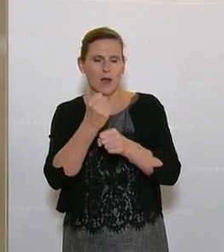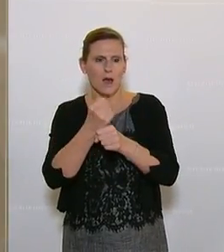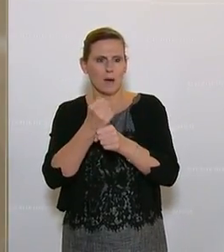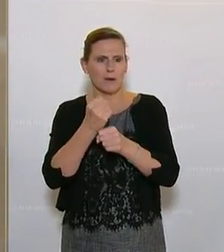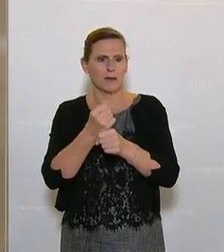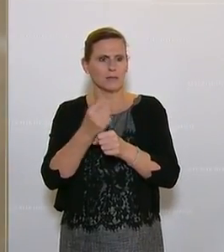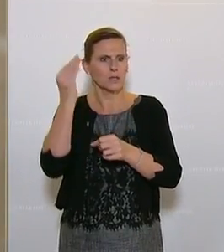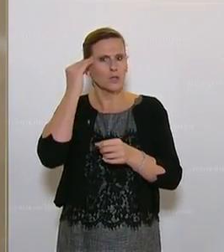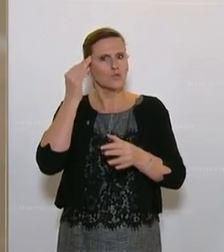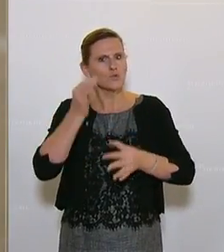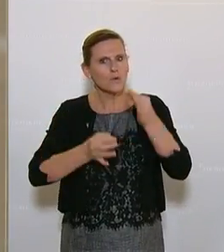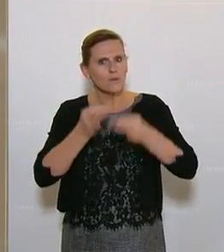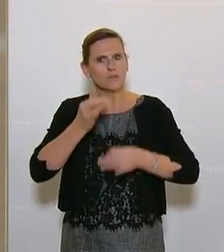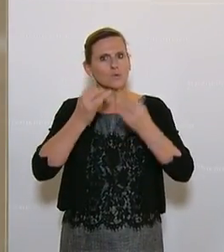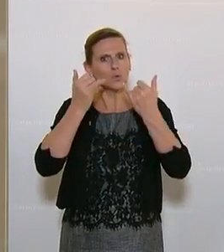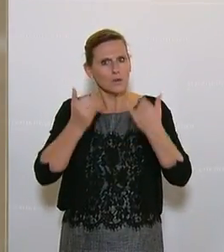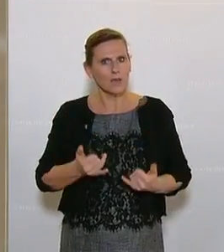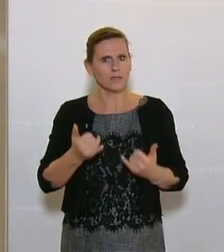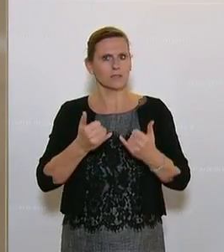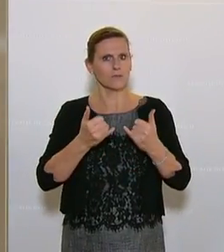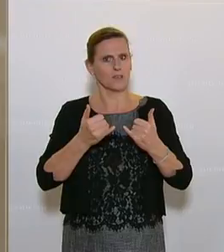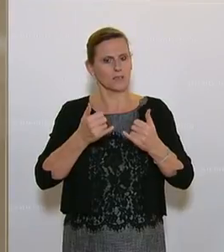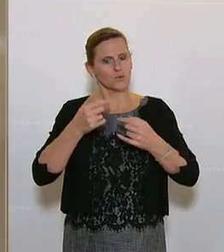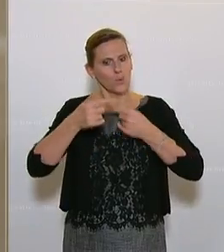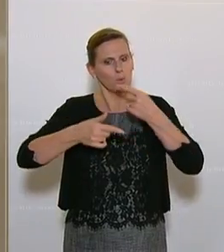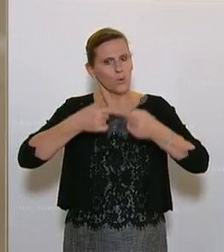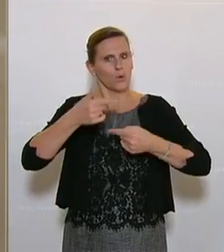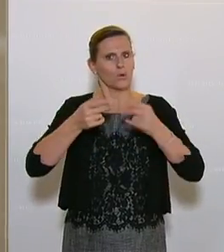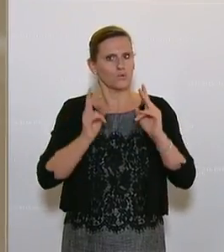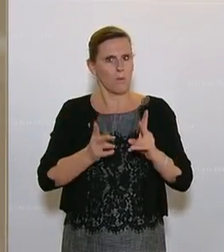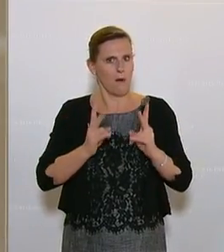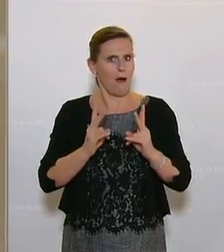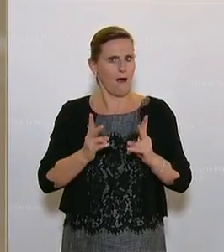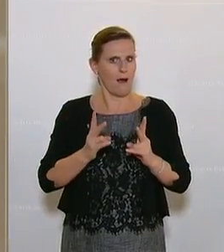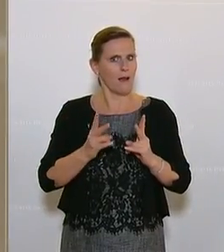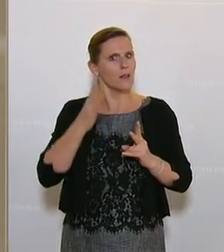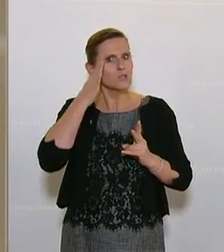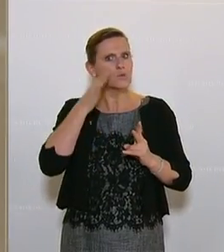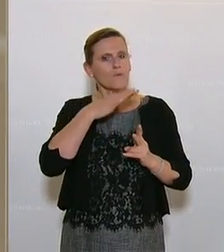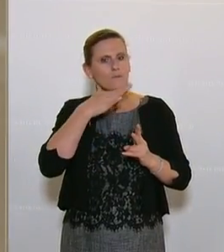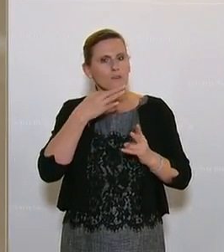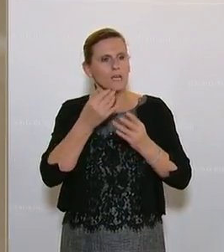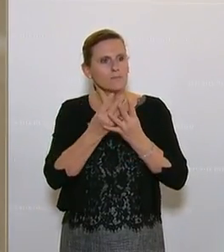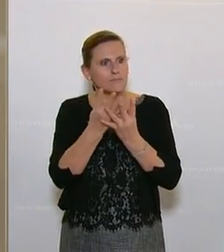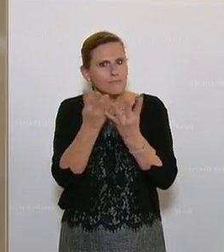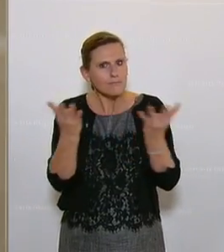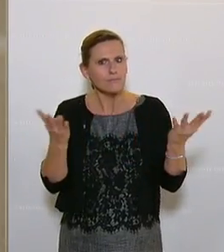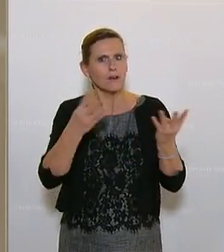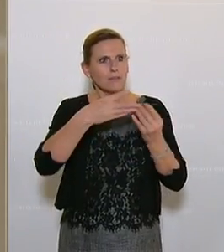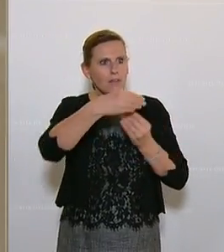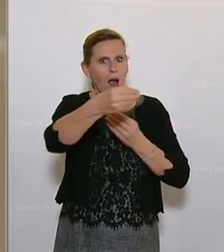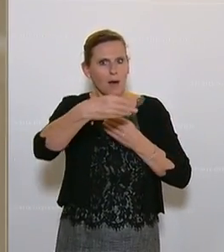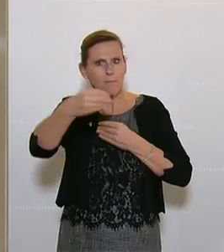Dieser Schulversuch wird jetzt ins Regelsystem überführt und wird hoffentlich dann in Zukunft von ganz vielen anderen Schulen